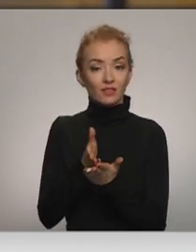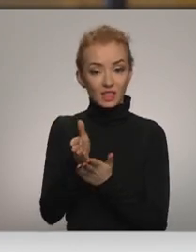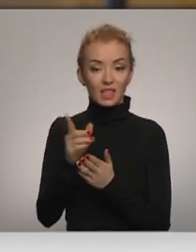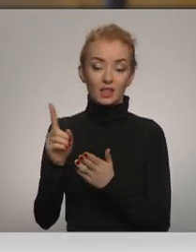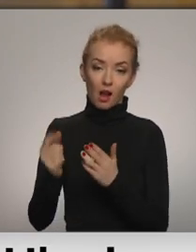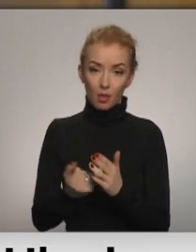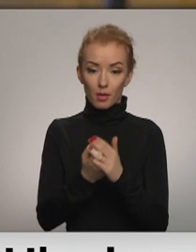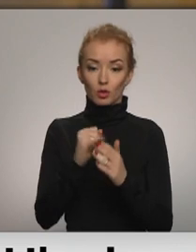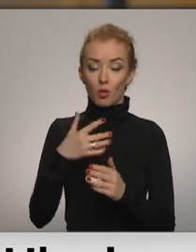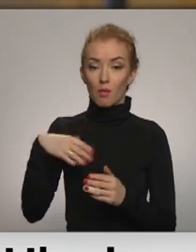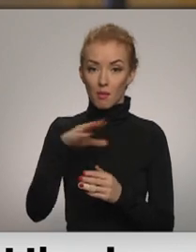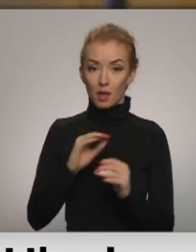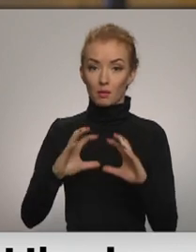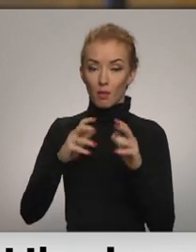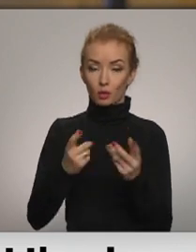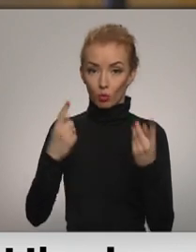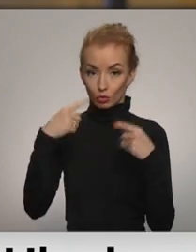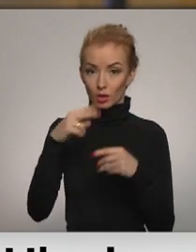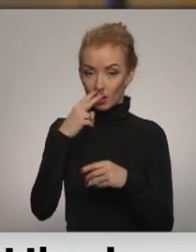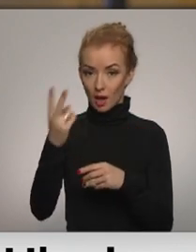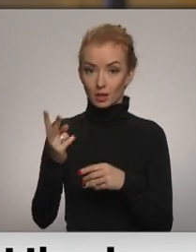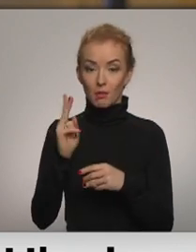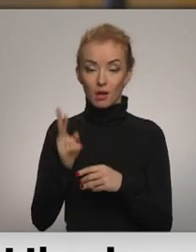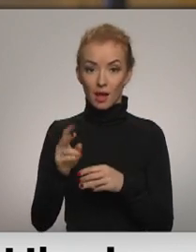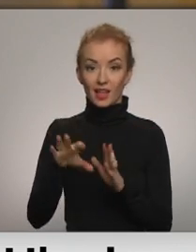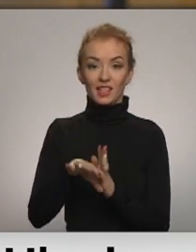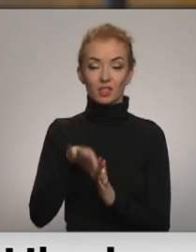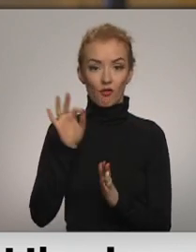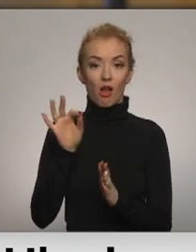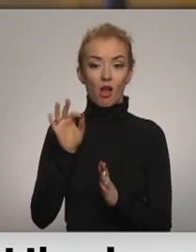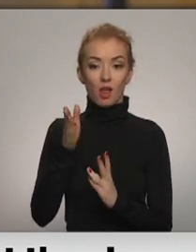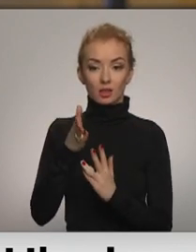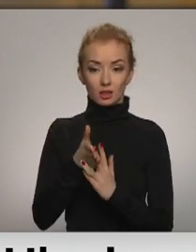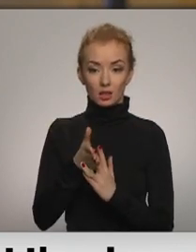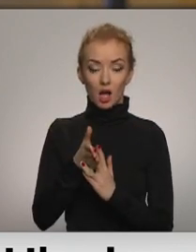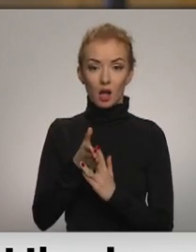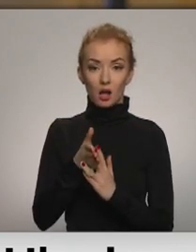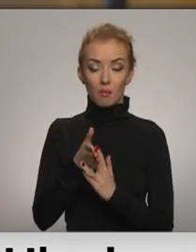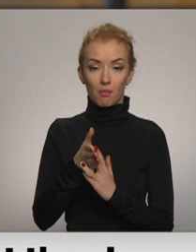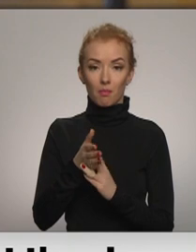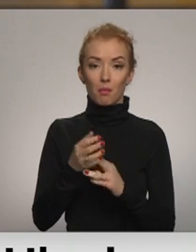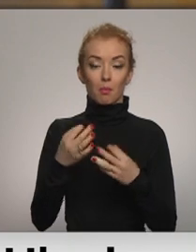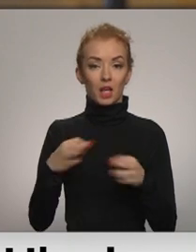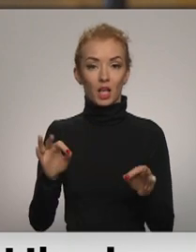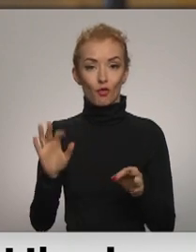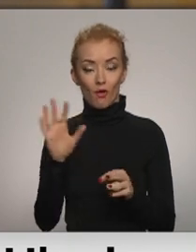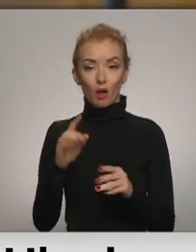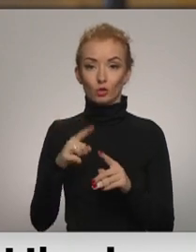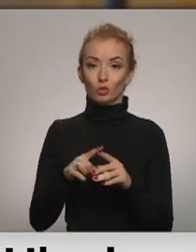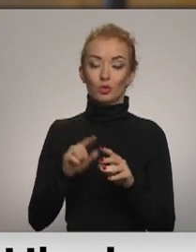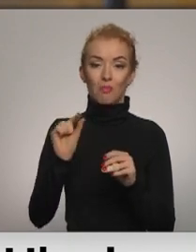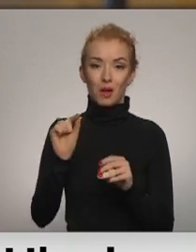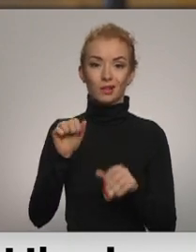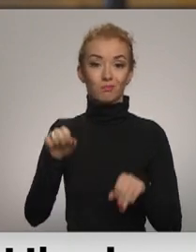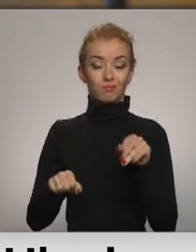atbalstīts. Jo mēs pasaulē šobrīd redzam, ka tā izvēle starp autokrātiju un demokrātiju kļūstais vien